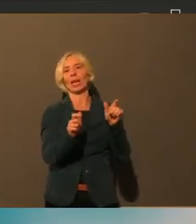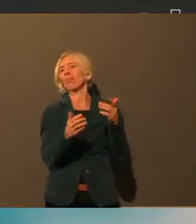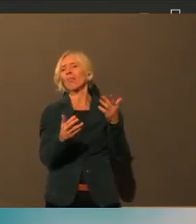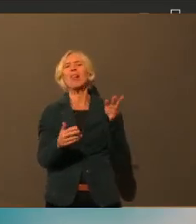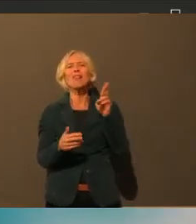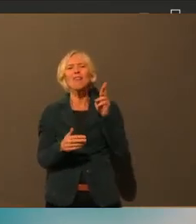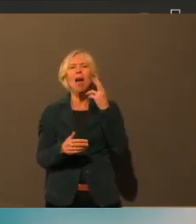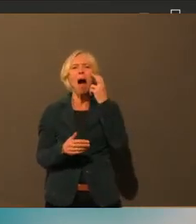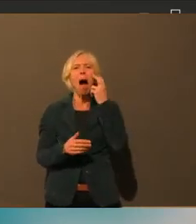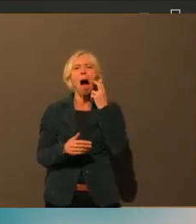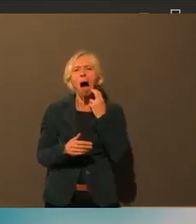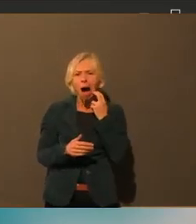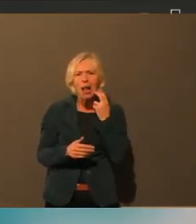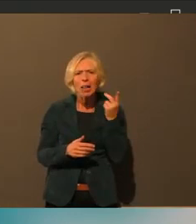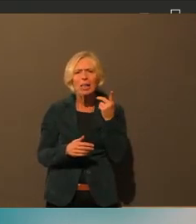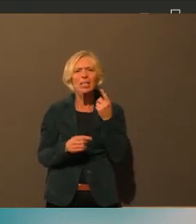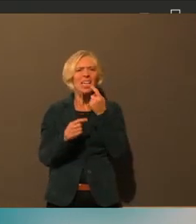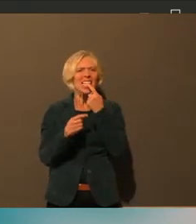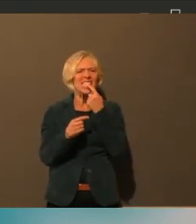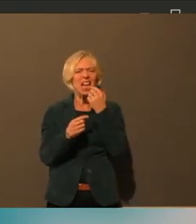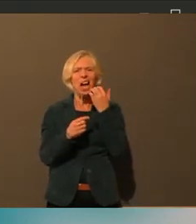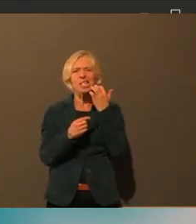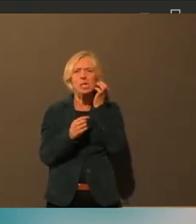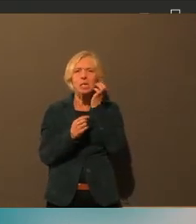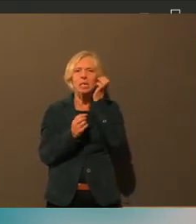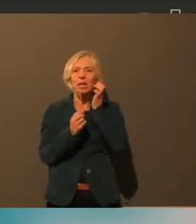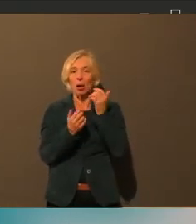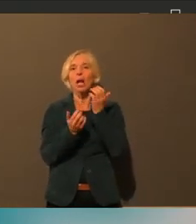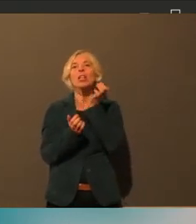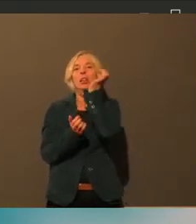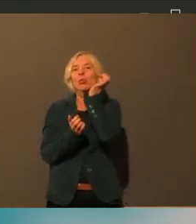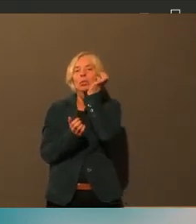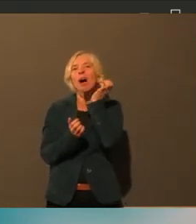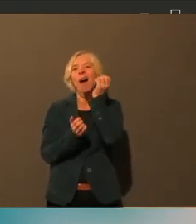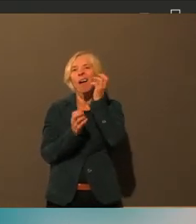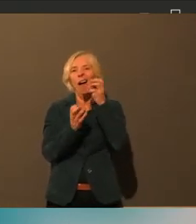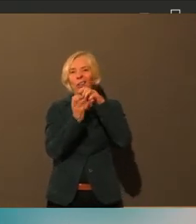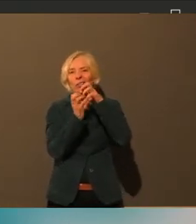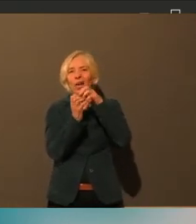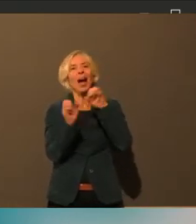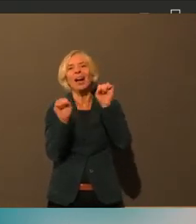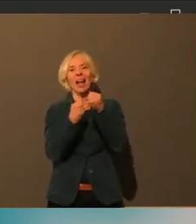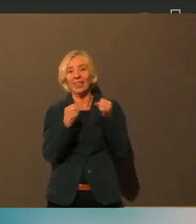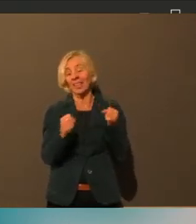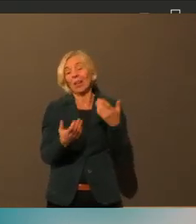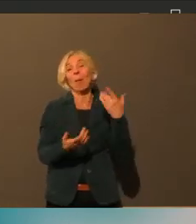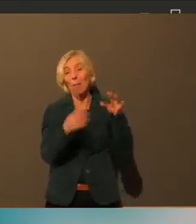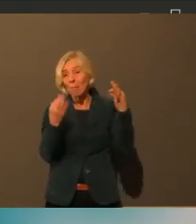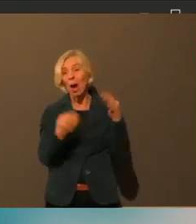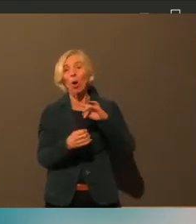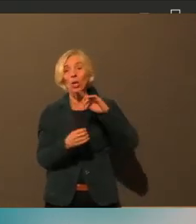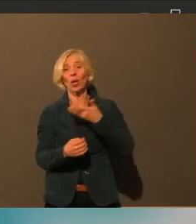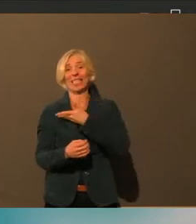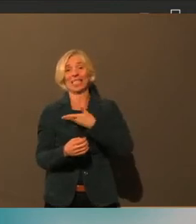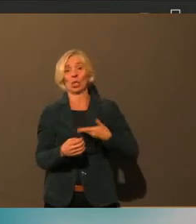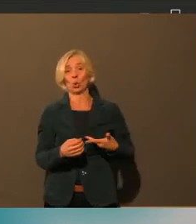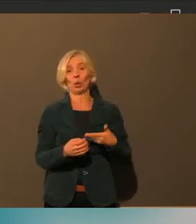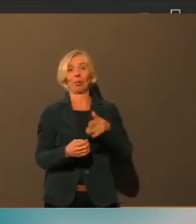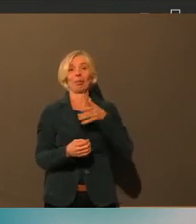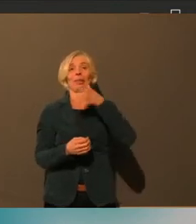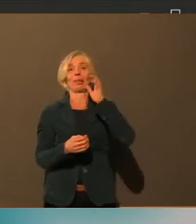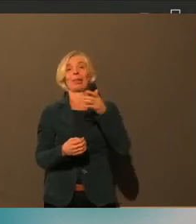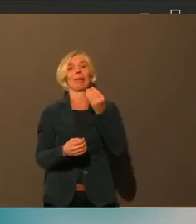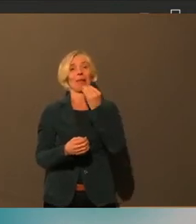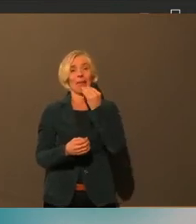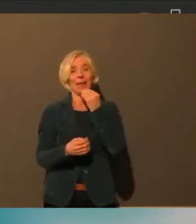so richtig essen können. Viele Senioren verweigern auch die Zahnprothesen, weil die nicht passen oder weil sie drücken